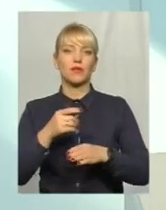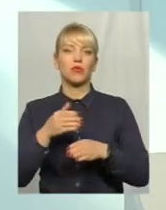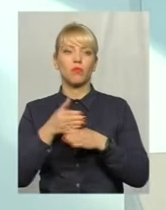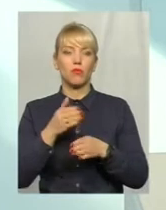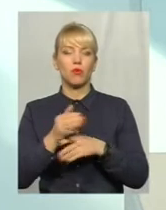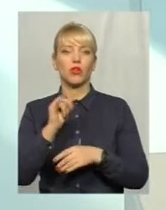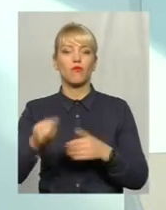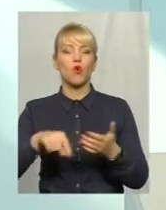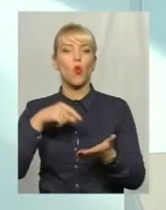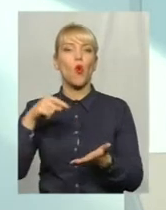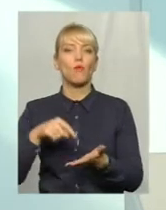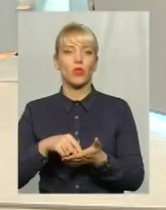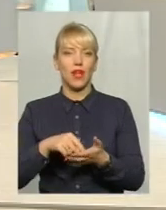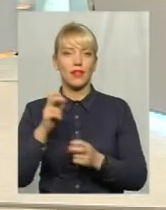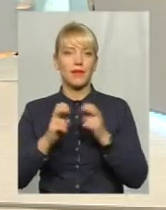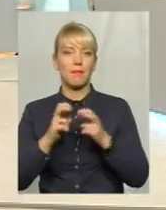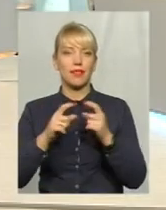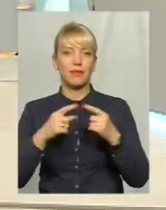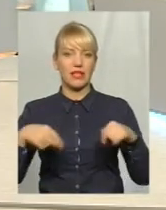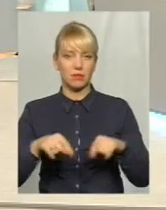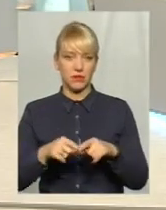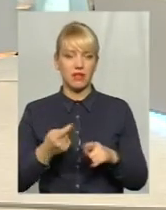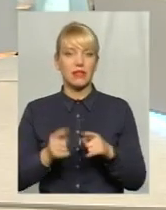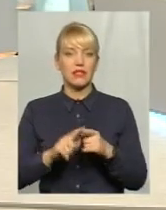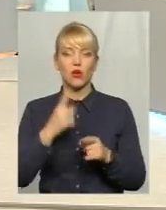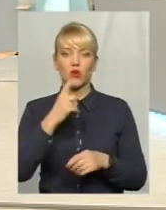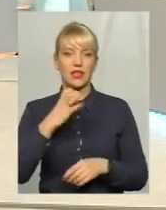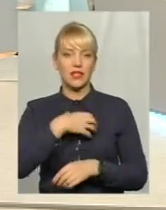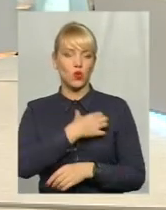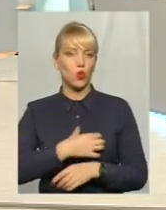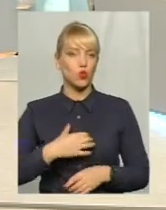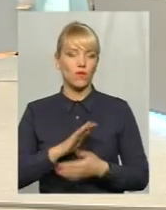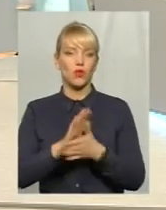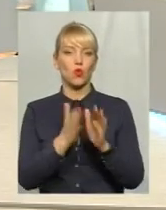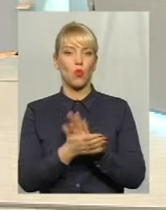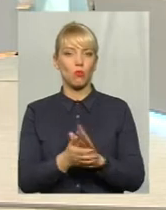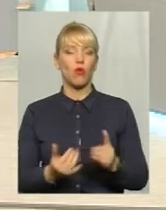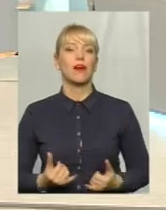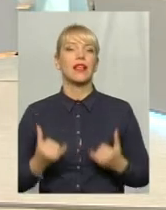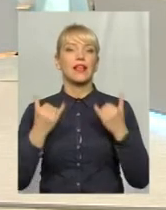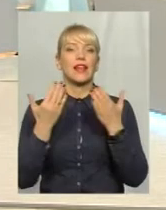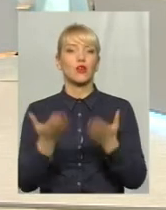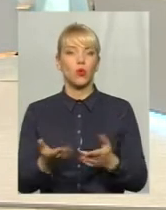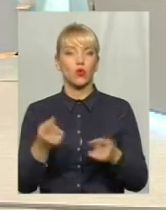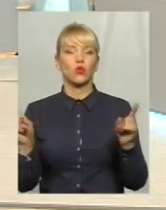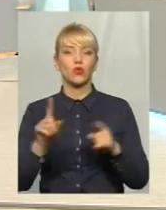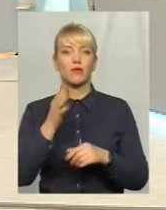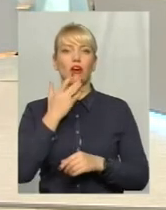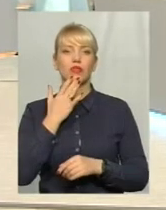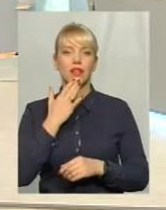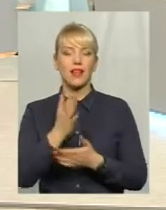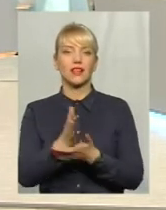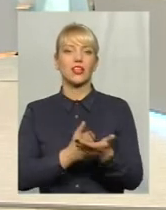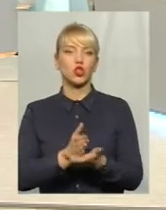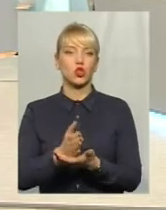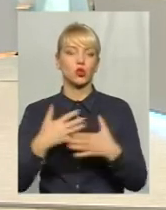підприємства. Це є одною з основних умов для того, щоб національна служба здоров'я,